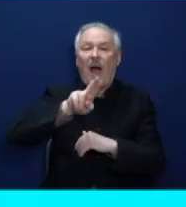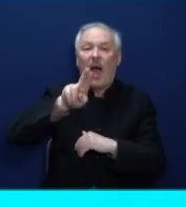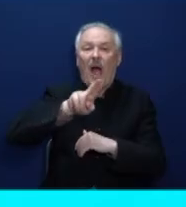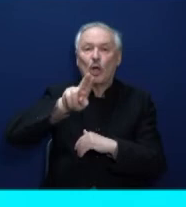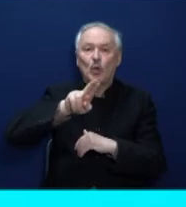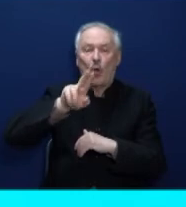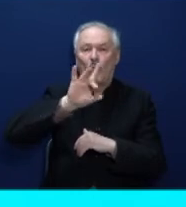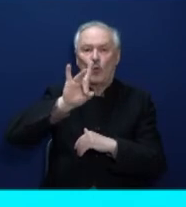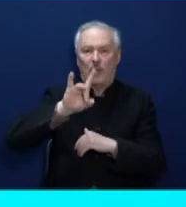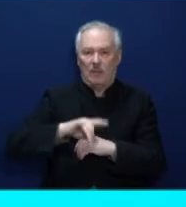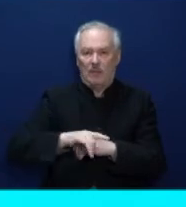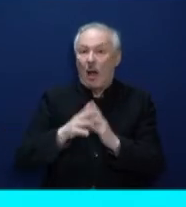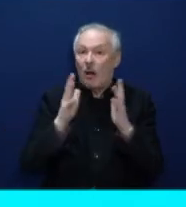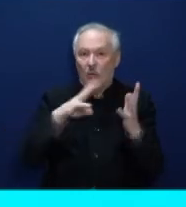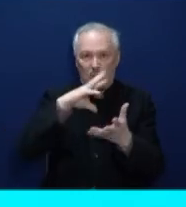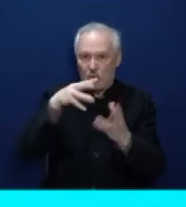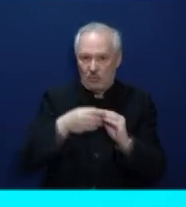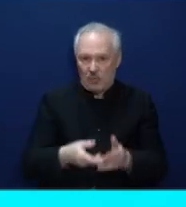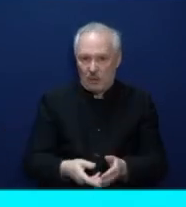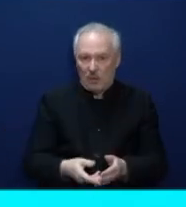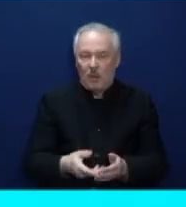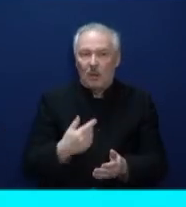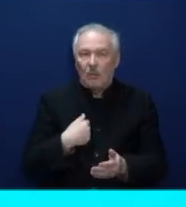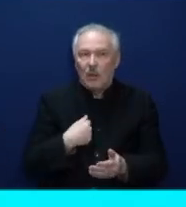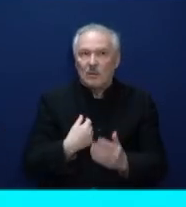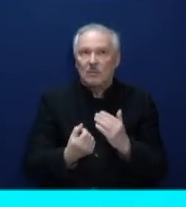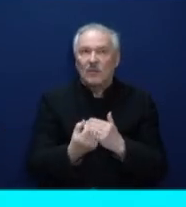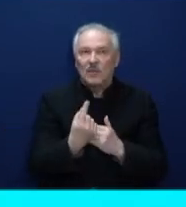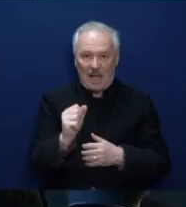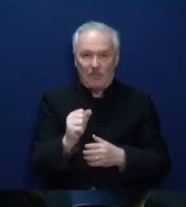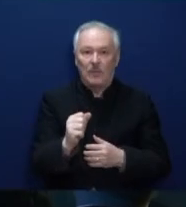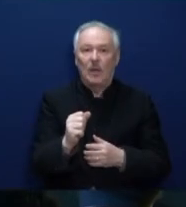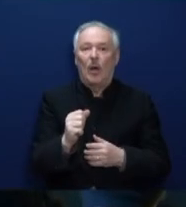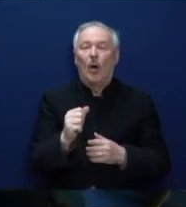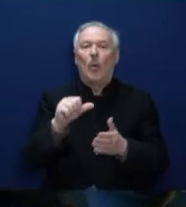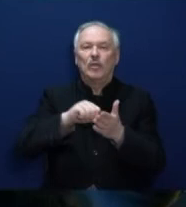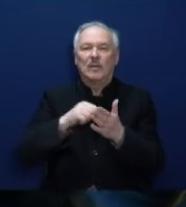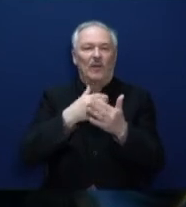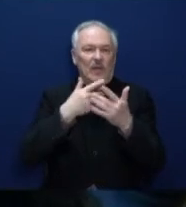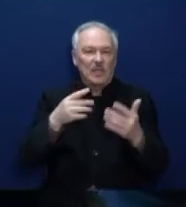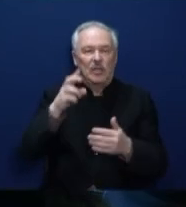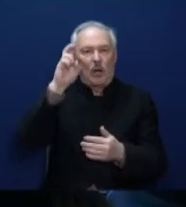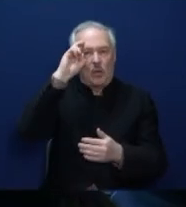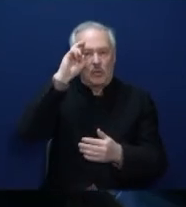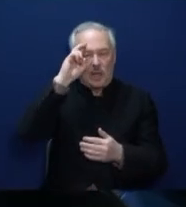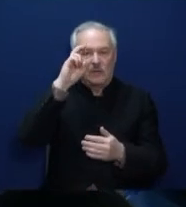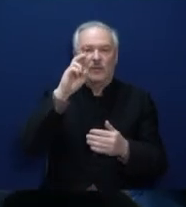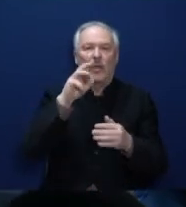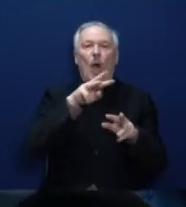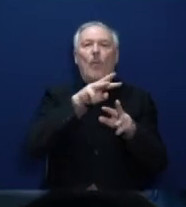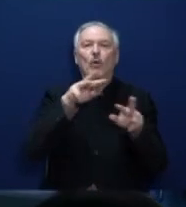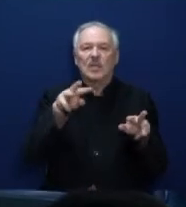областной или муниципальной собственности. Прием заявок начнется в апреле. Екатерина Крамор, телекомпания